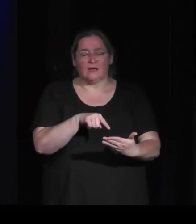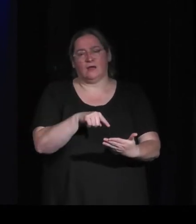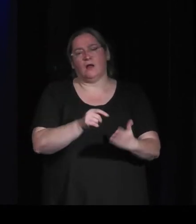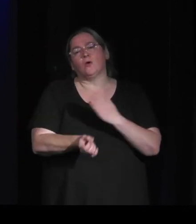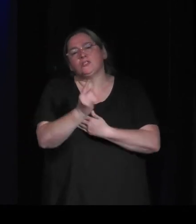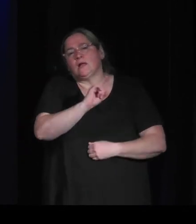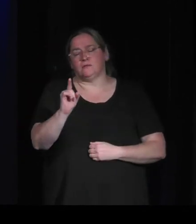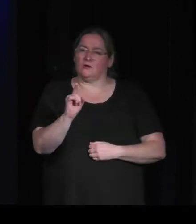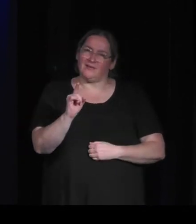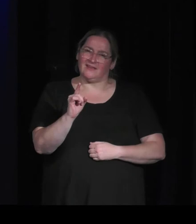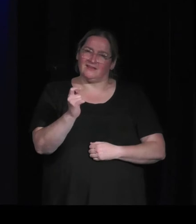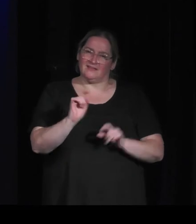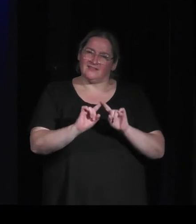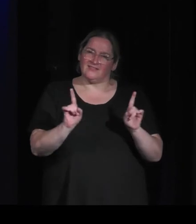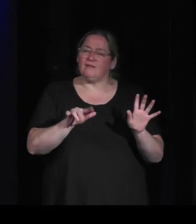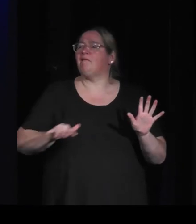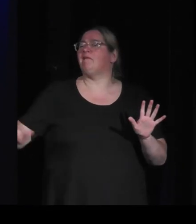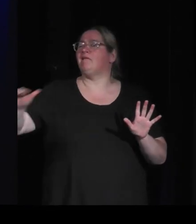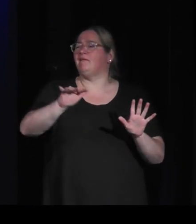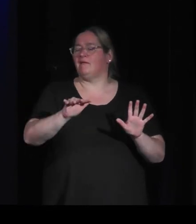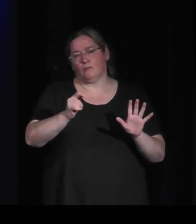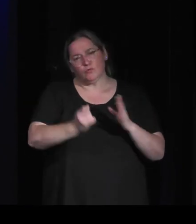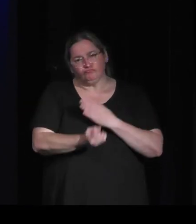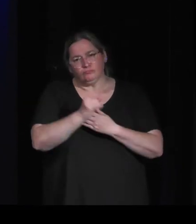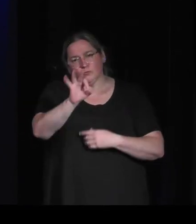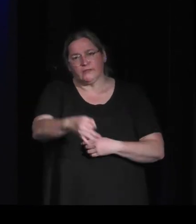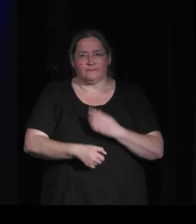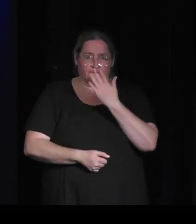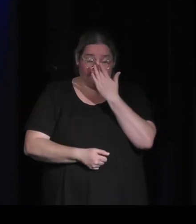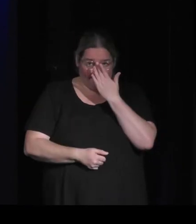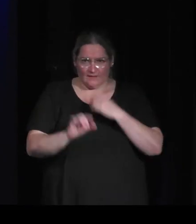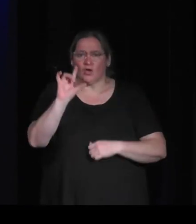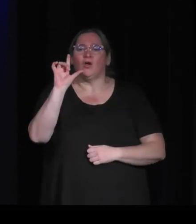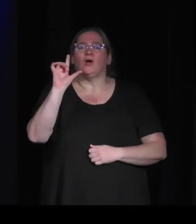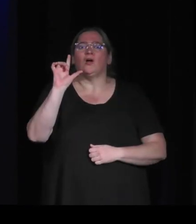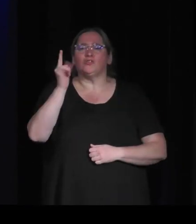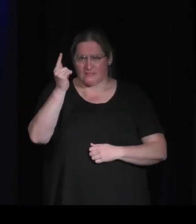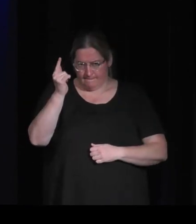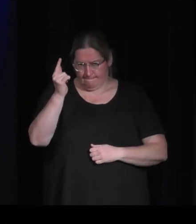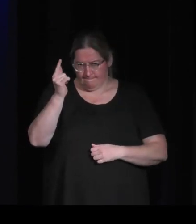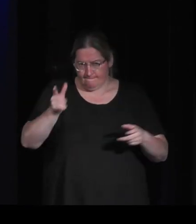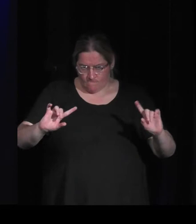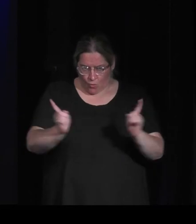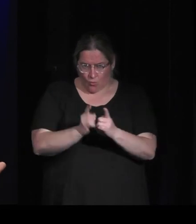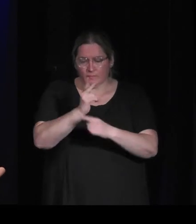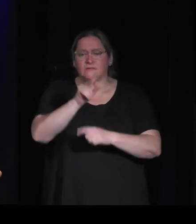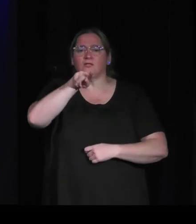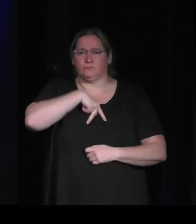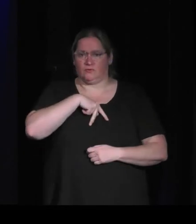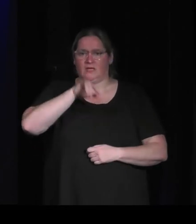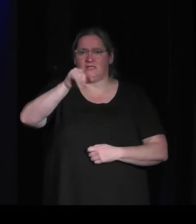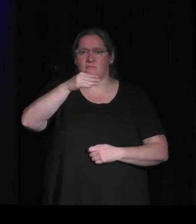Quand j'avais été très surpris de voir des gens par mon deuxième court-métrage qui s'appelait Imago, avait été à Cannes et en fait,